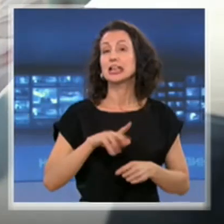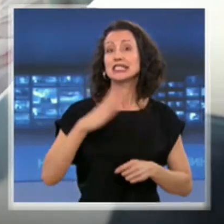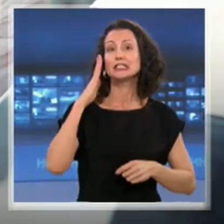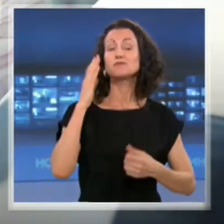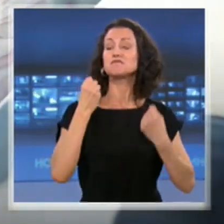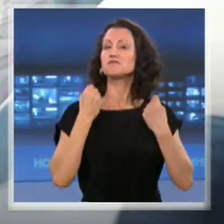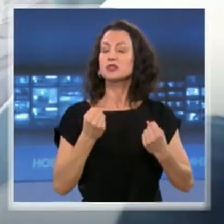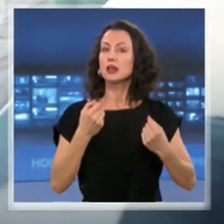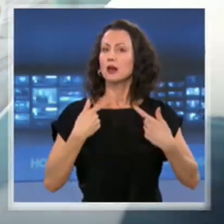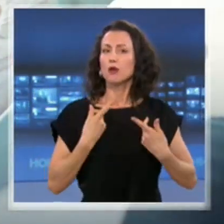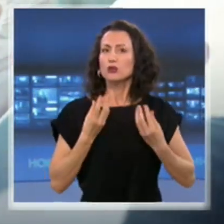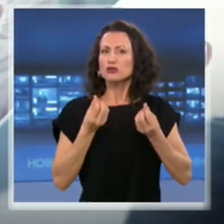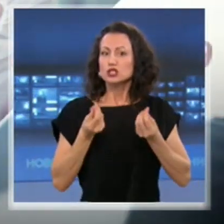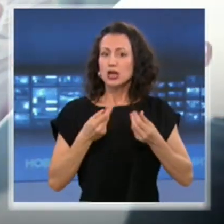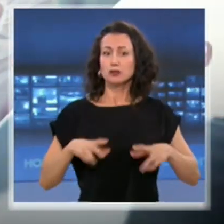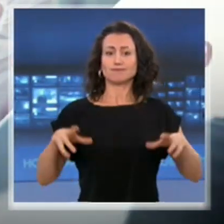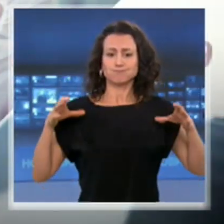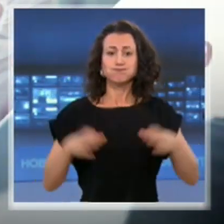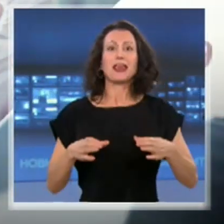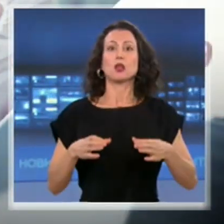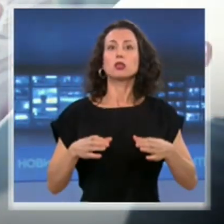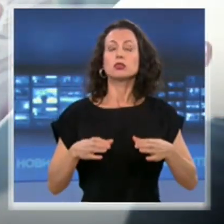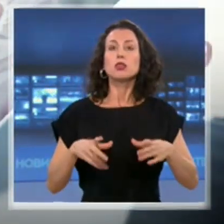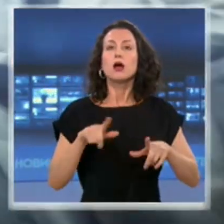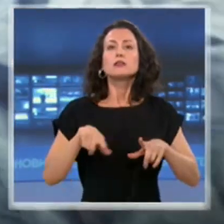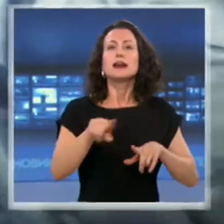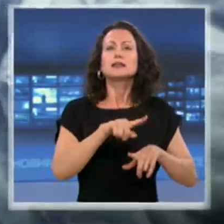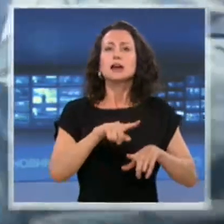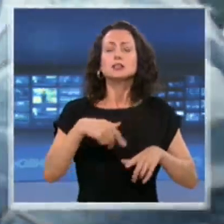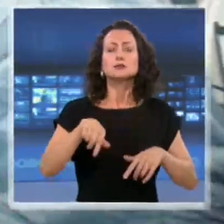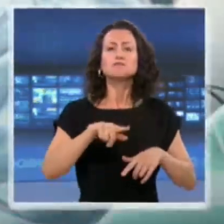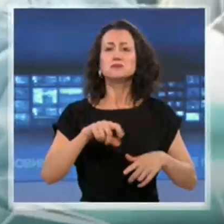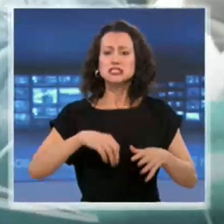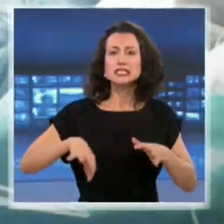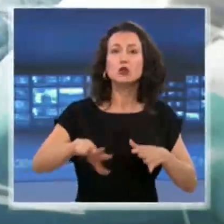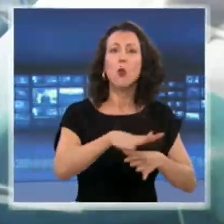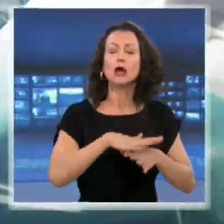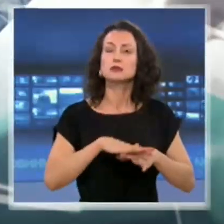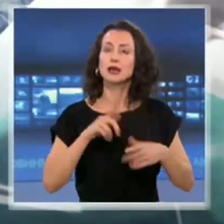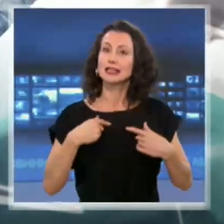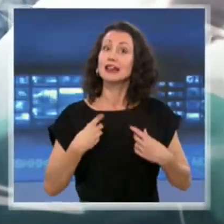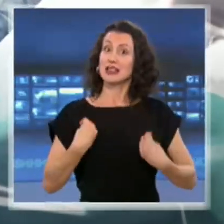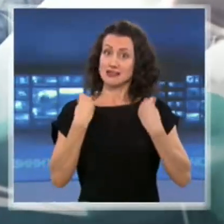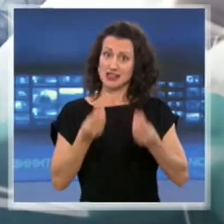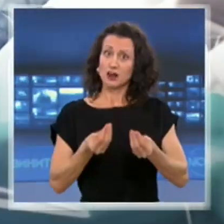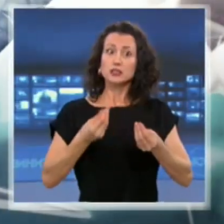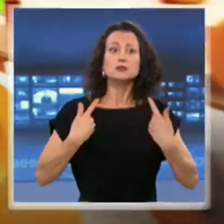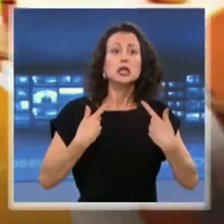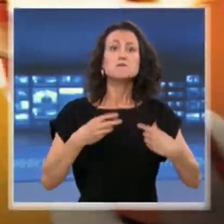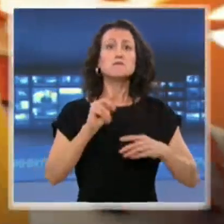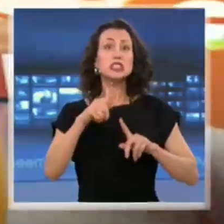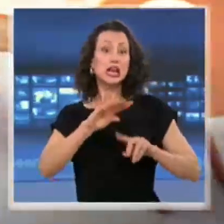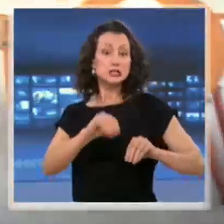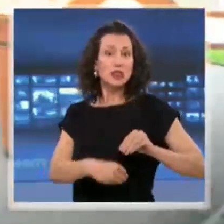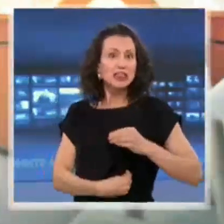бетониране на сегашната ситуация. С малки изключения. Разрешават се трансплантациите и посещенията на паркове, но решения за